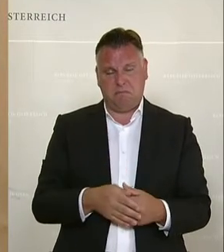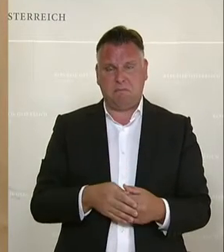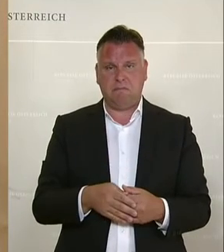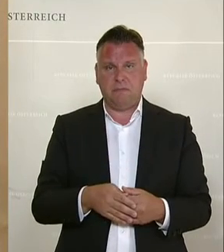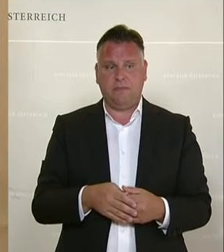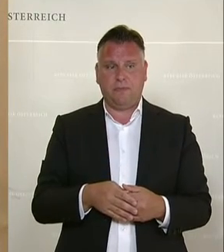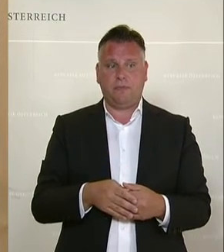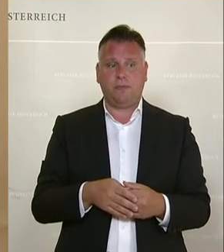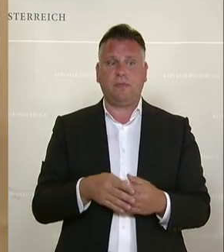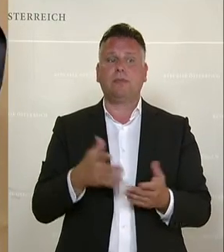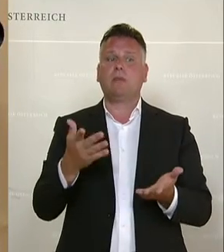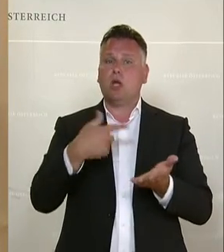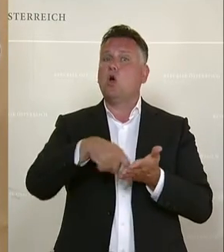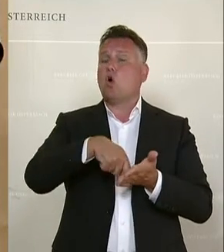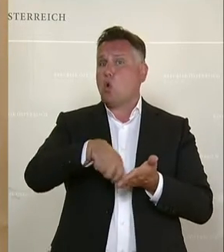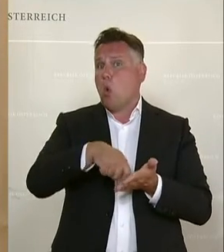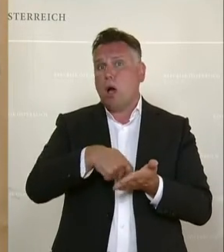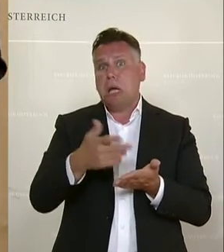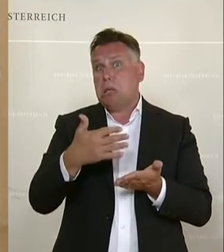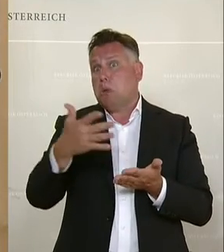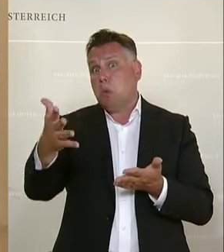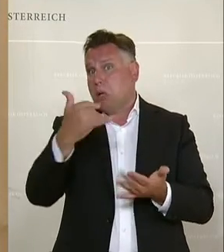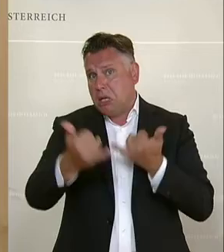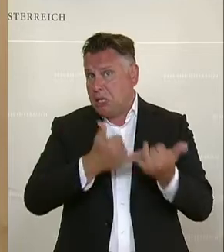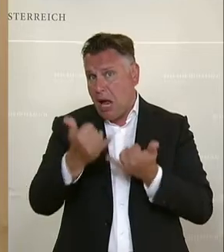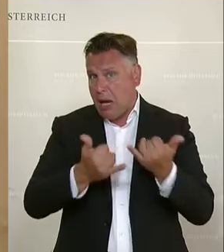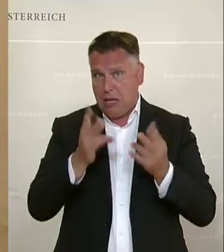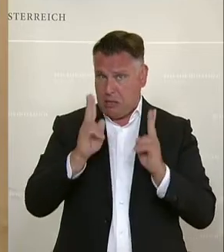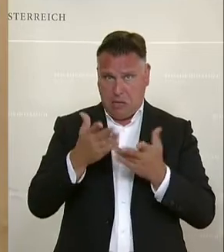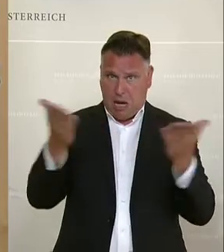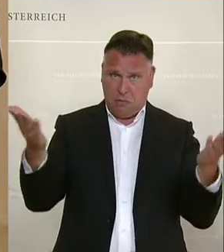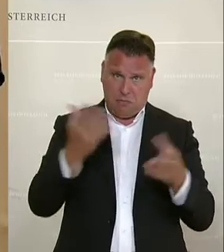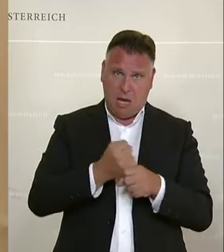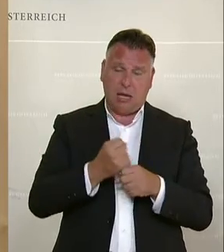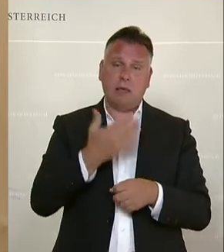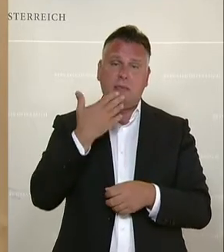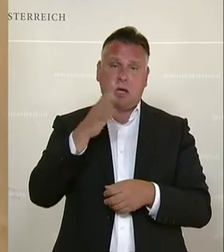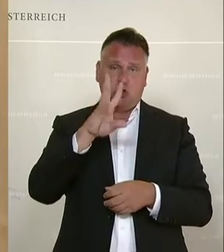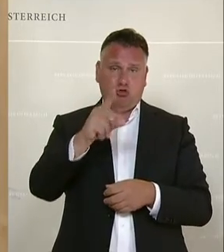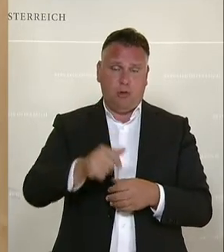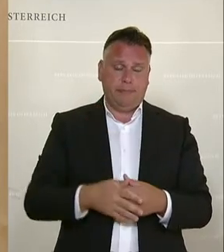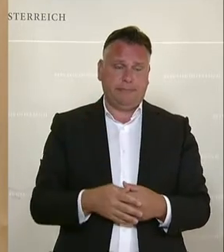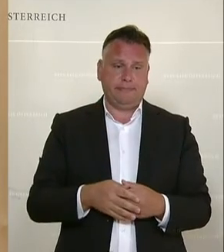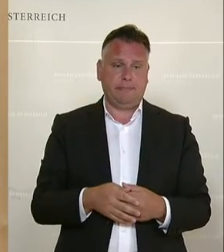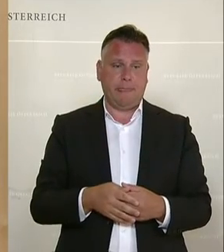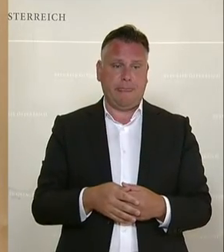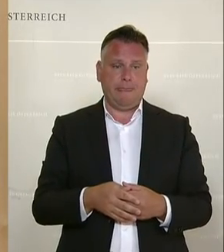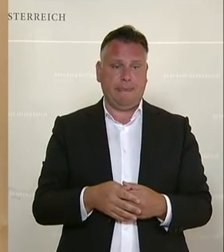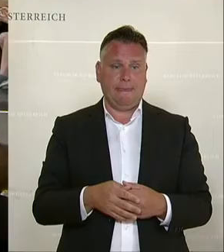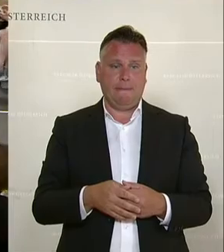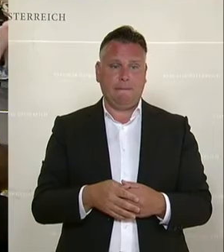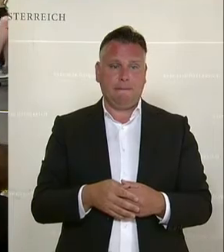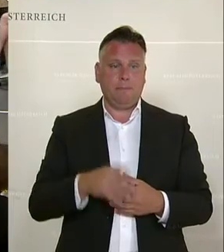Eine Korrektur in den kommenden Jahren kann ja jederzeit durchgeführt werden. Dankeschön. Nein zur Novelle des